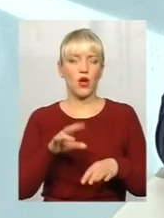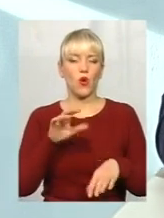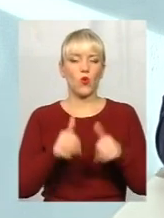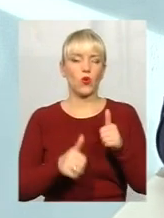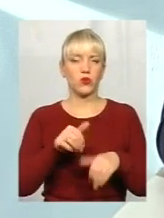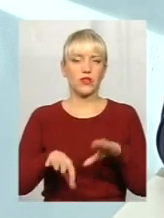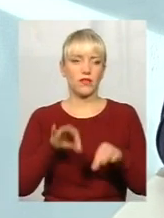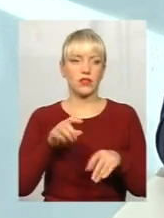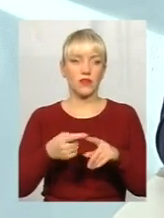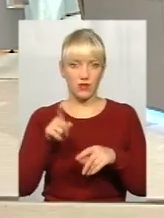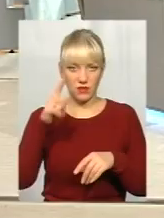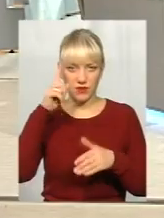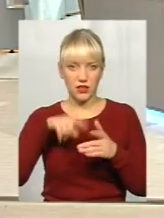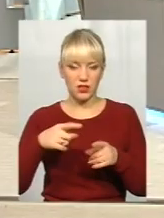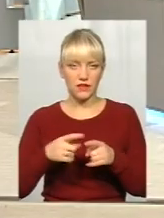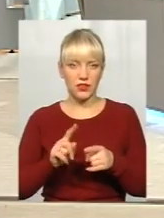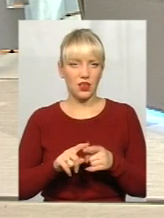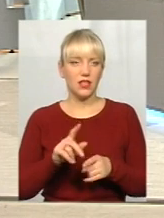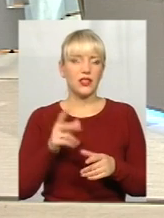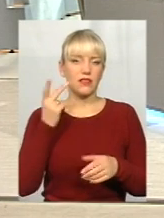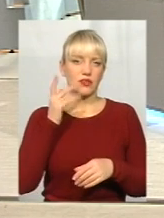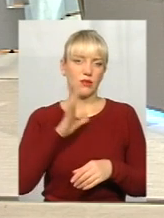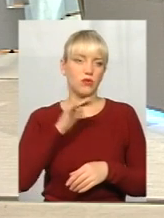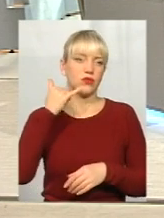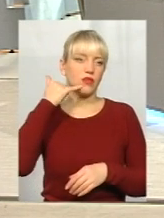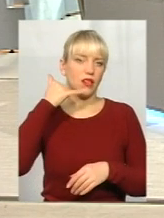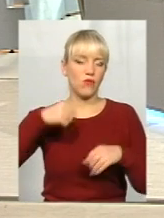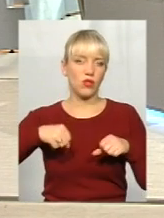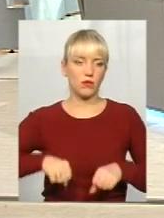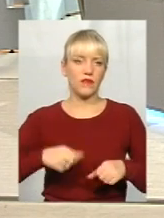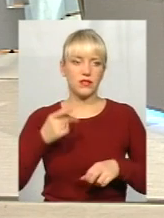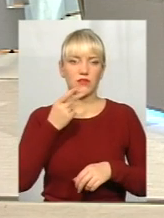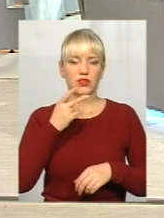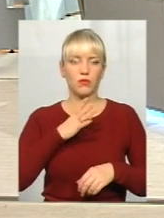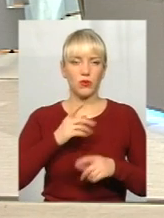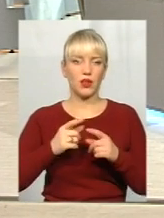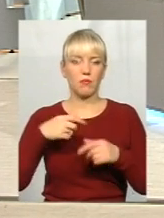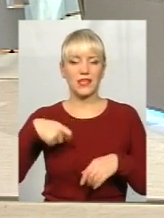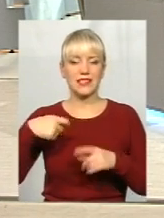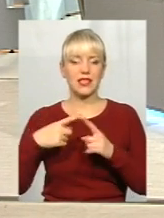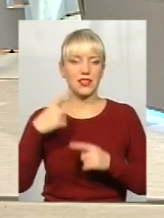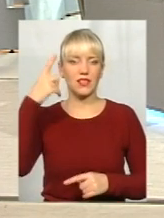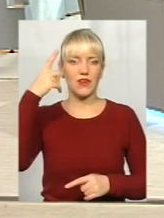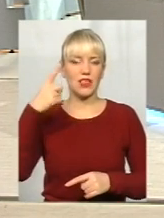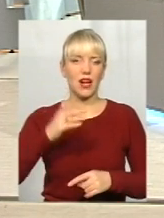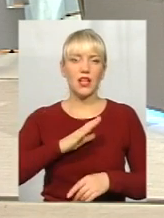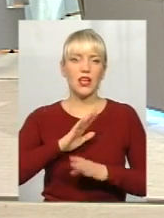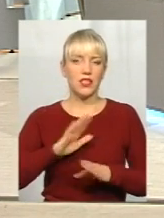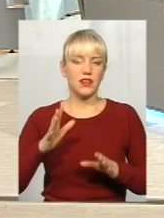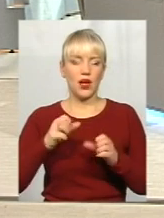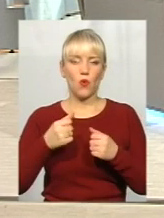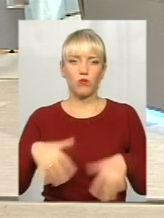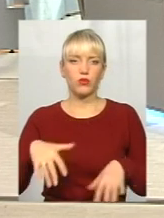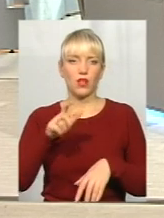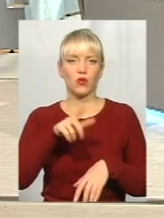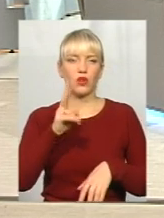підібрав. Ви в це вірите, я в це не вірю. Тобто завжди було телефонне право, завжди президентська вертикаль. Вона старалася не упускати тих людей, які